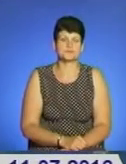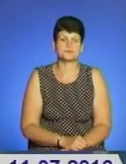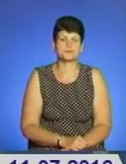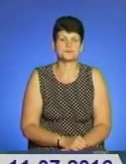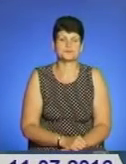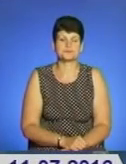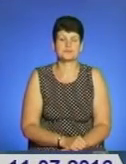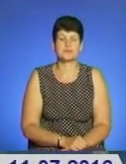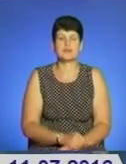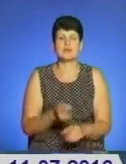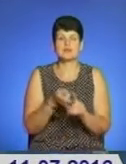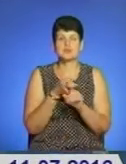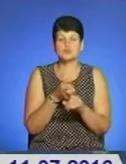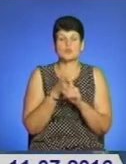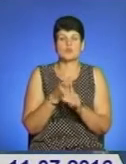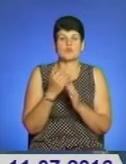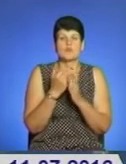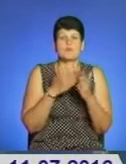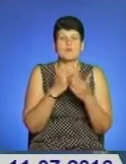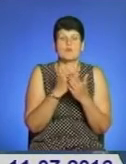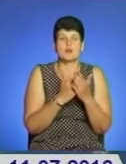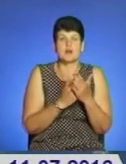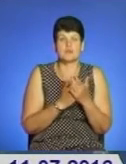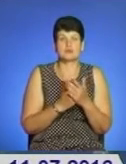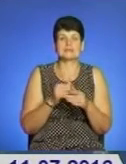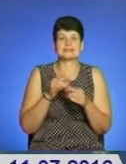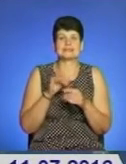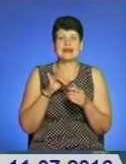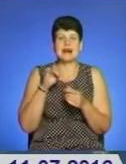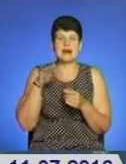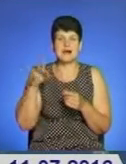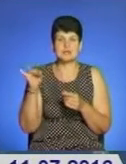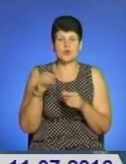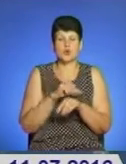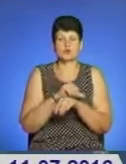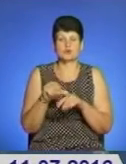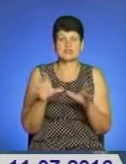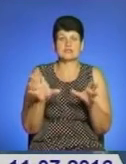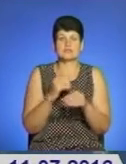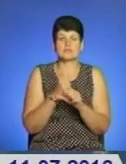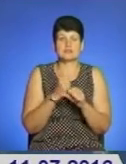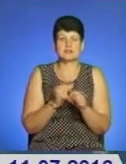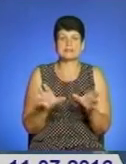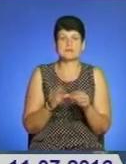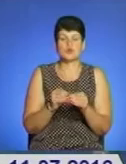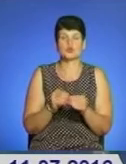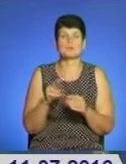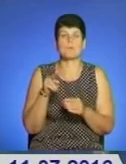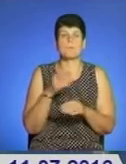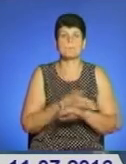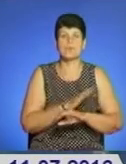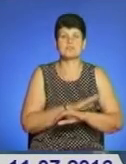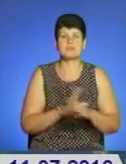У межах програми транскордонного співробітництва «Польща, Білорусь, Україна» в Тернополі спільно з польськими партнерами з Любліна